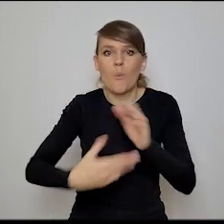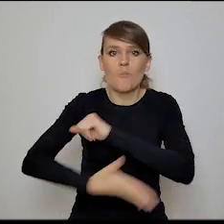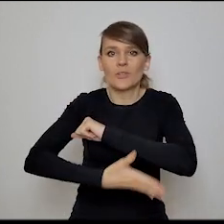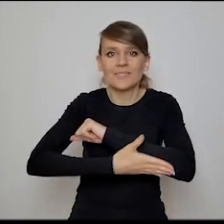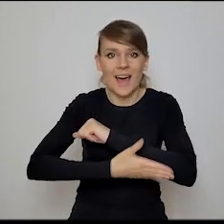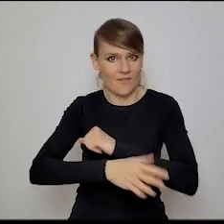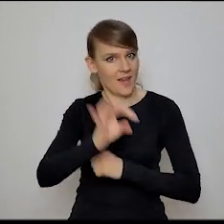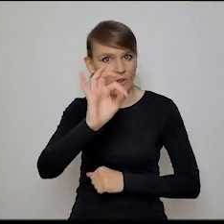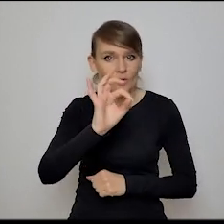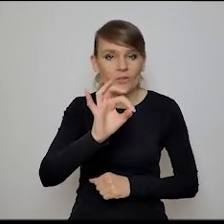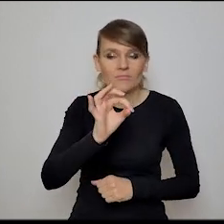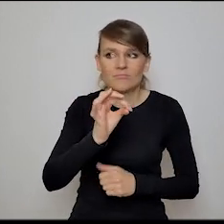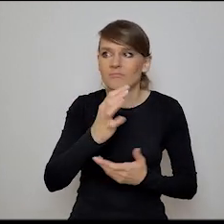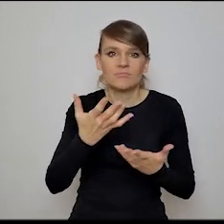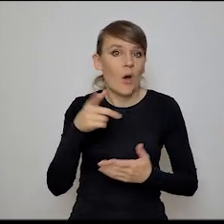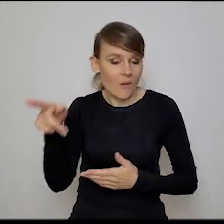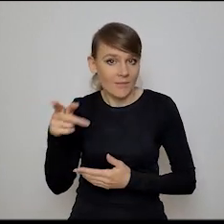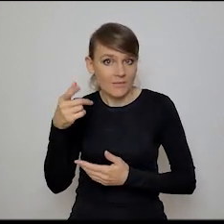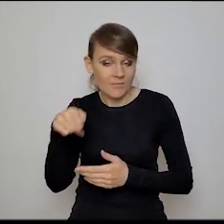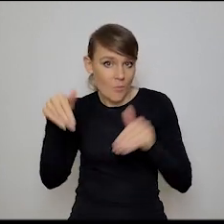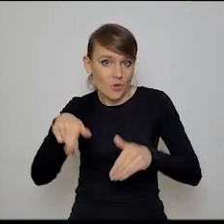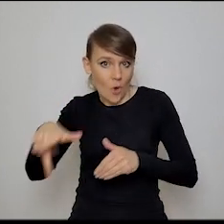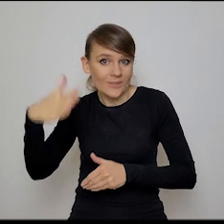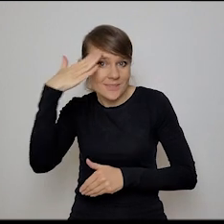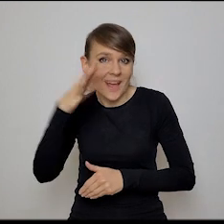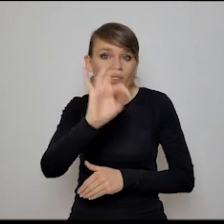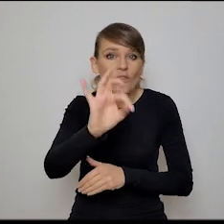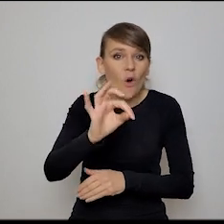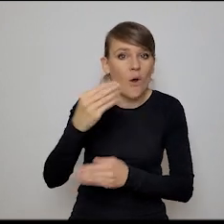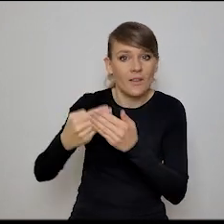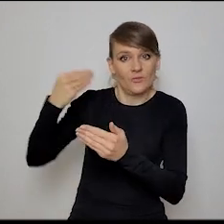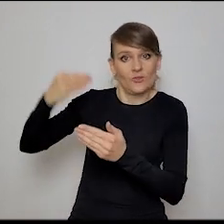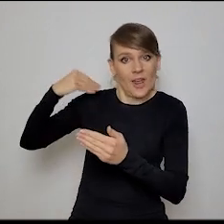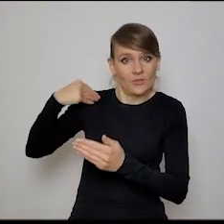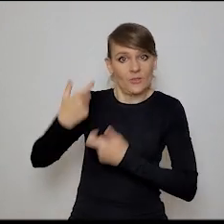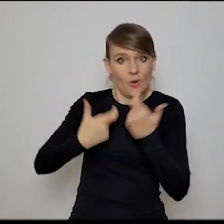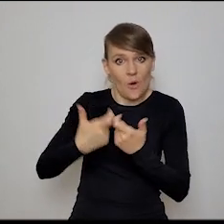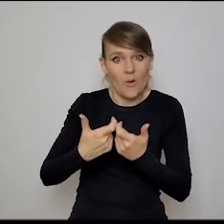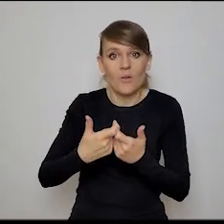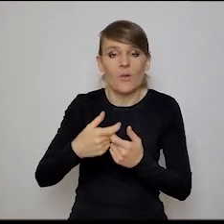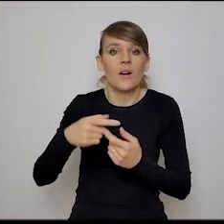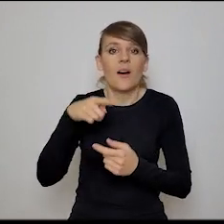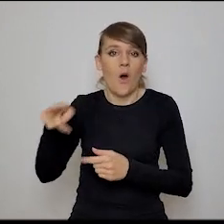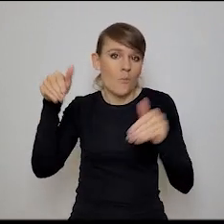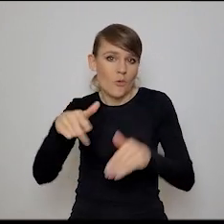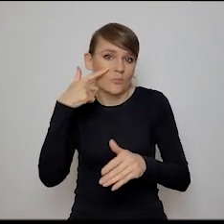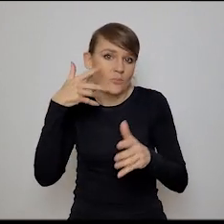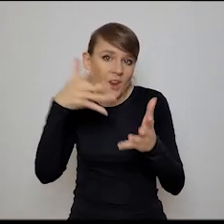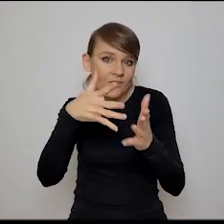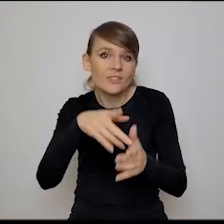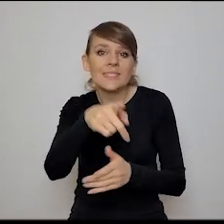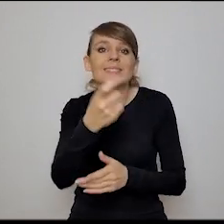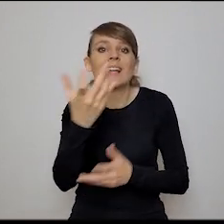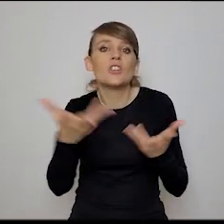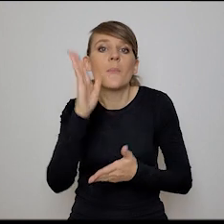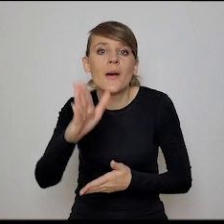jakby twoich, znając wszystkie twoje ruchy tam do tylu powiedzmy, twoją aktualną impozycję i tak dalej, przewidzi, gdzie ty za chwilę